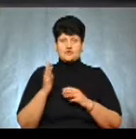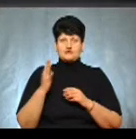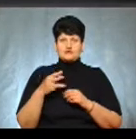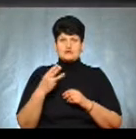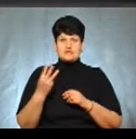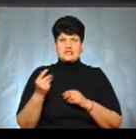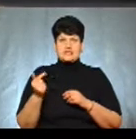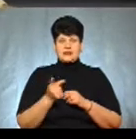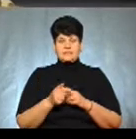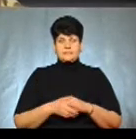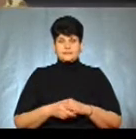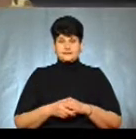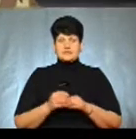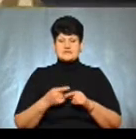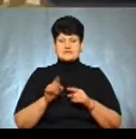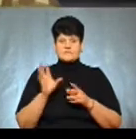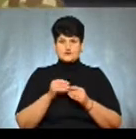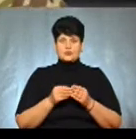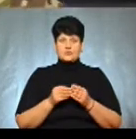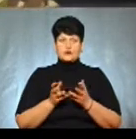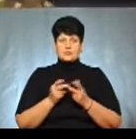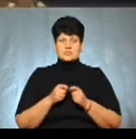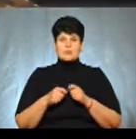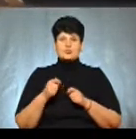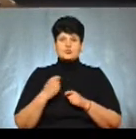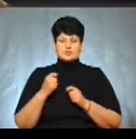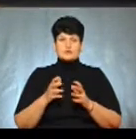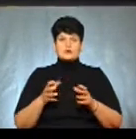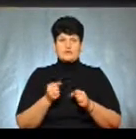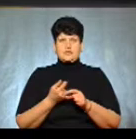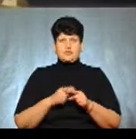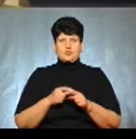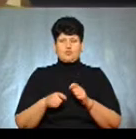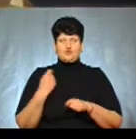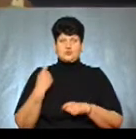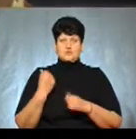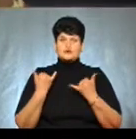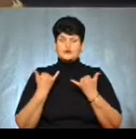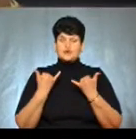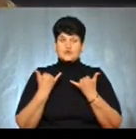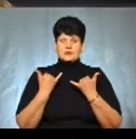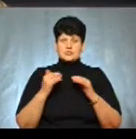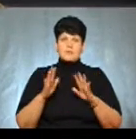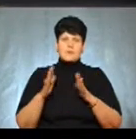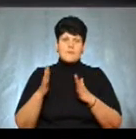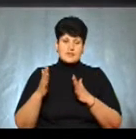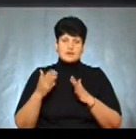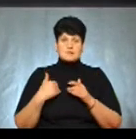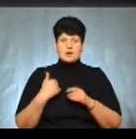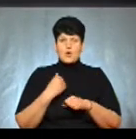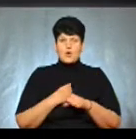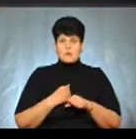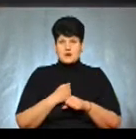гривні нараховуються збитки. Це все переділяється порушникам, яких зловили на місці цього порушення. На сьогоднішній момент ми